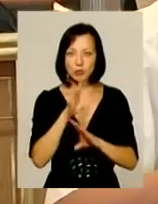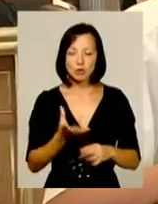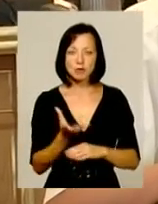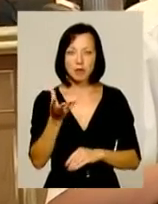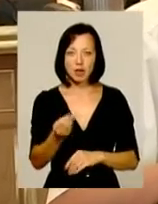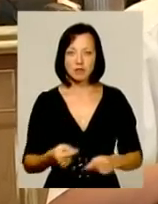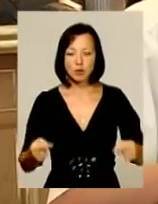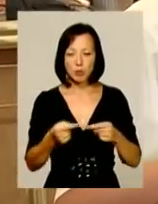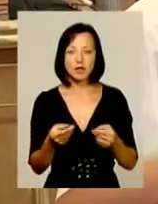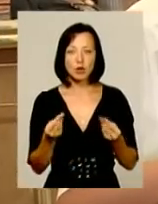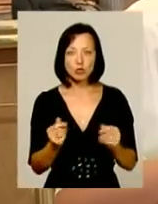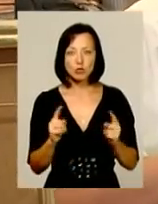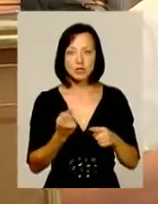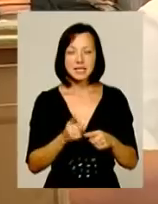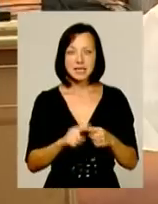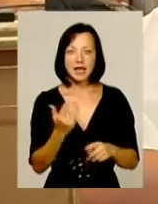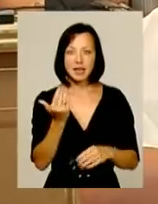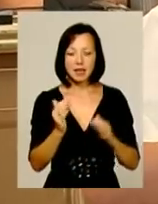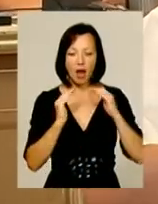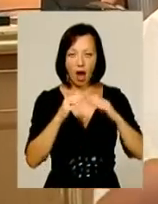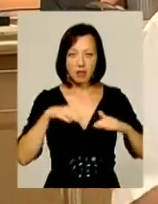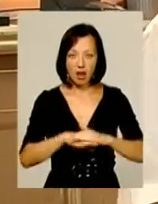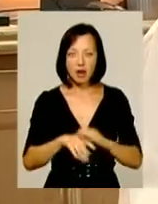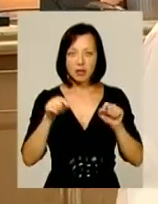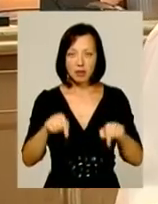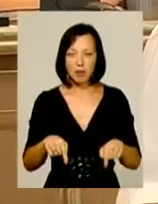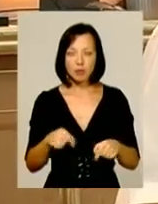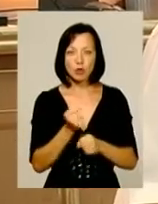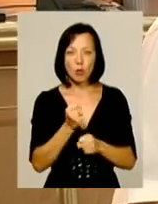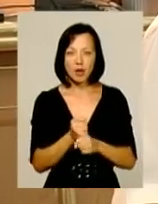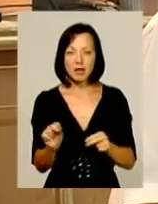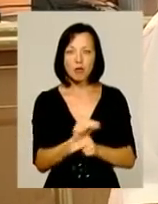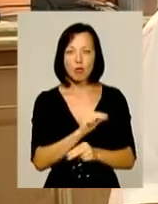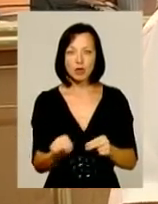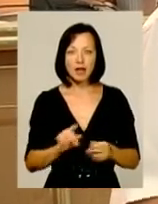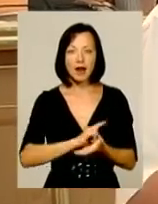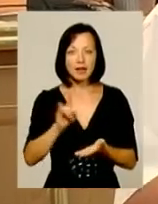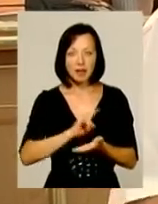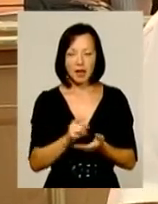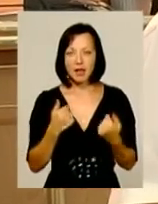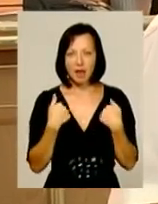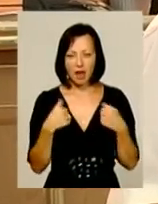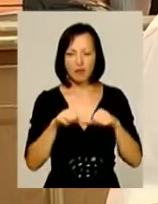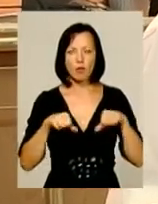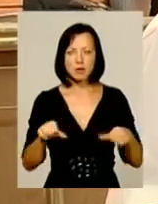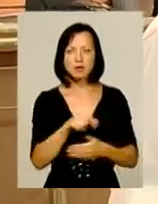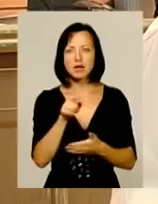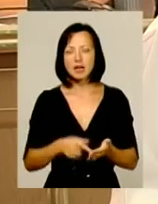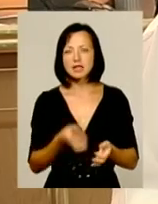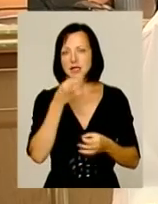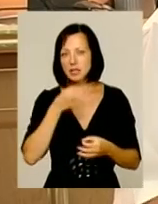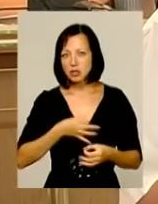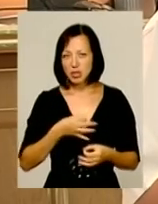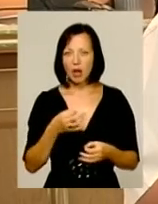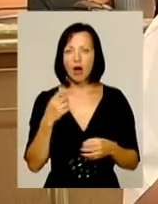сплачувати відповідні кошти, тому що це їхній ангар, і в цьому ангарі вони здійснюють ремонт літаків. От я на комісії задавав питання, скажіть,